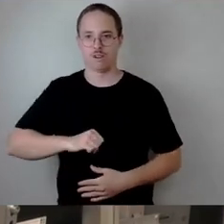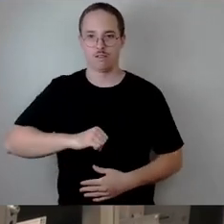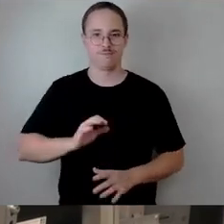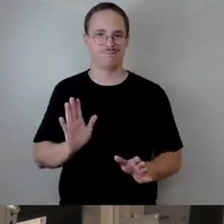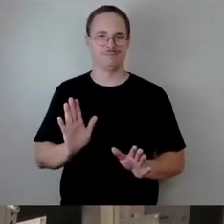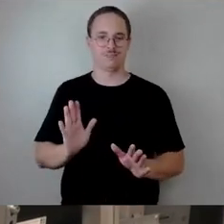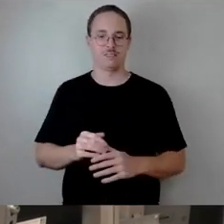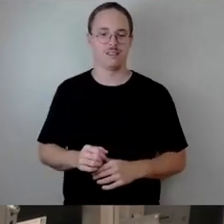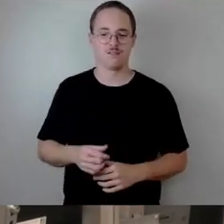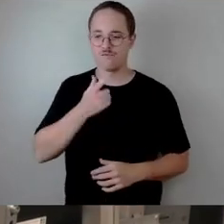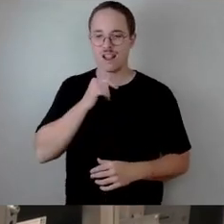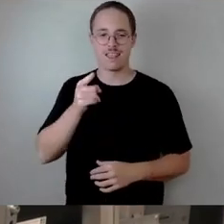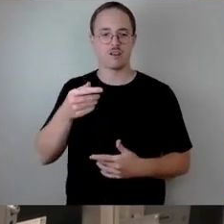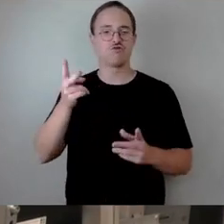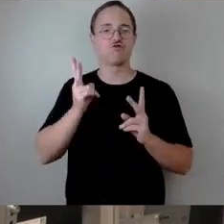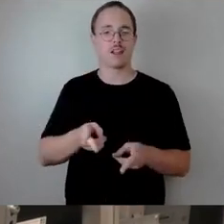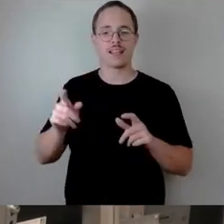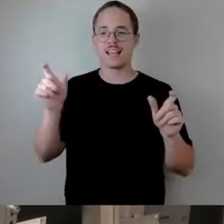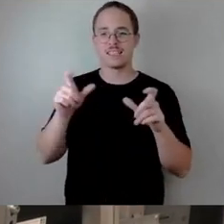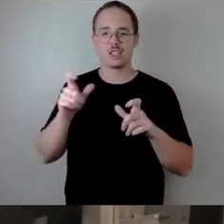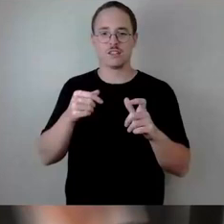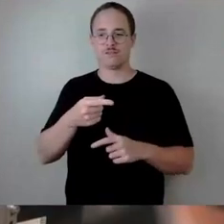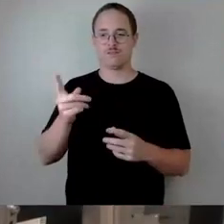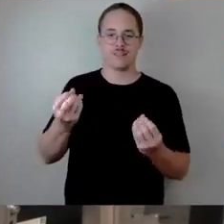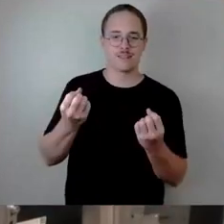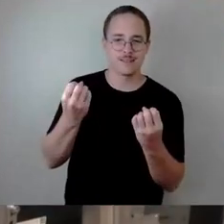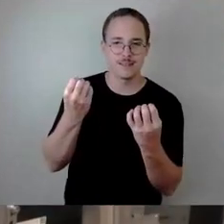sorgen, die wir eigentlich zum jetzigen Zeitpunkt auch nicht brauchen können. Vielen Dank.